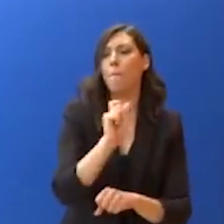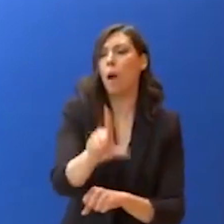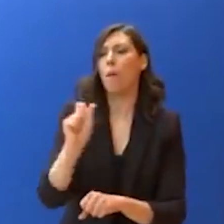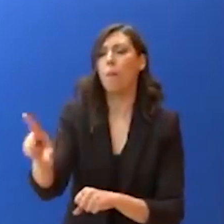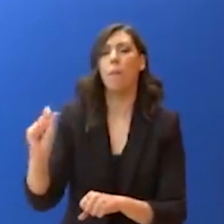χρέωση.